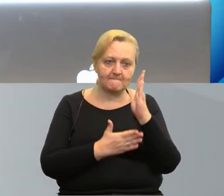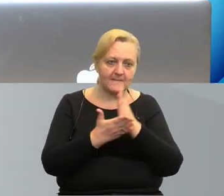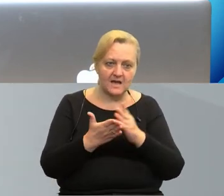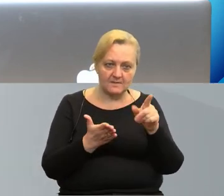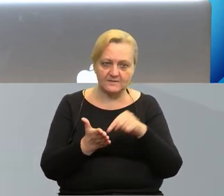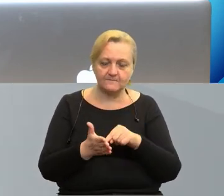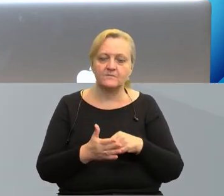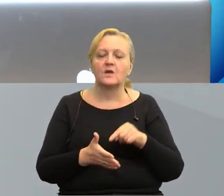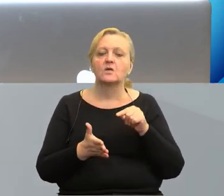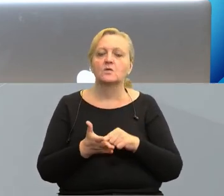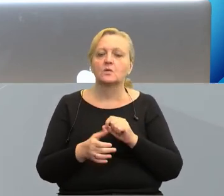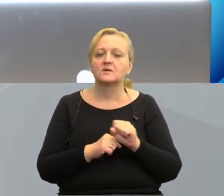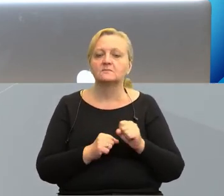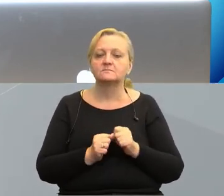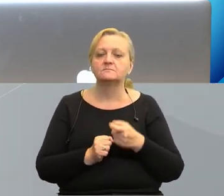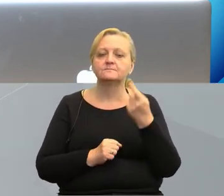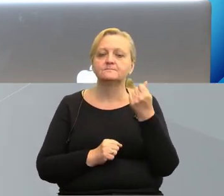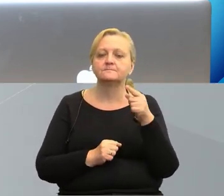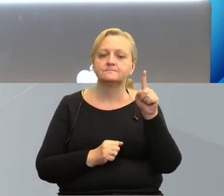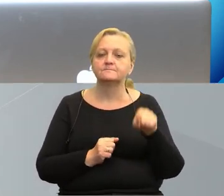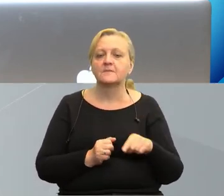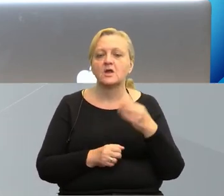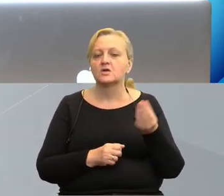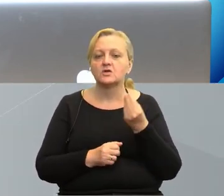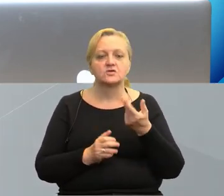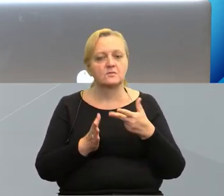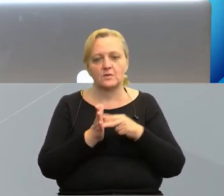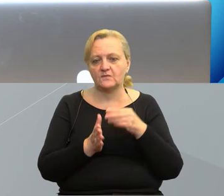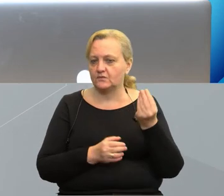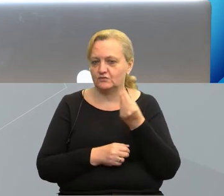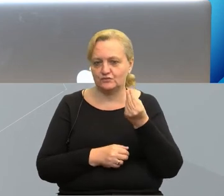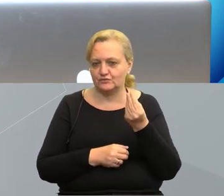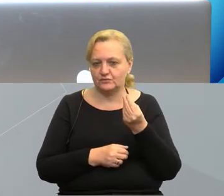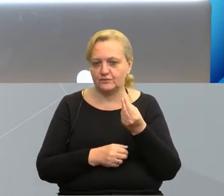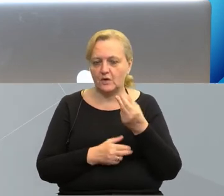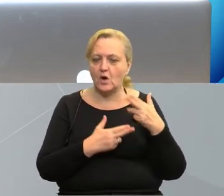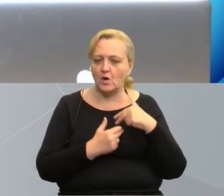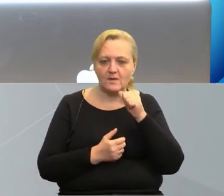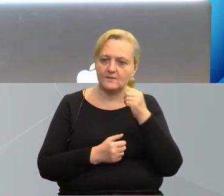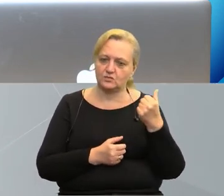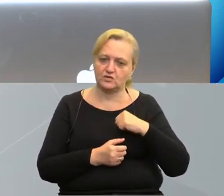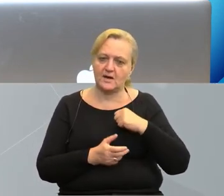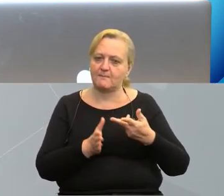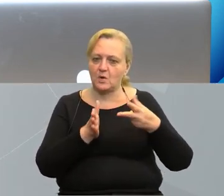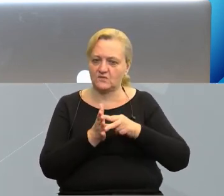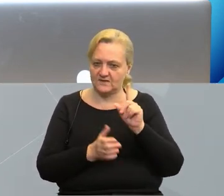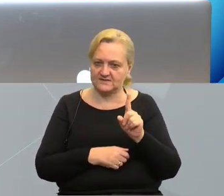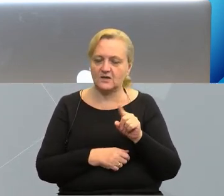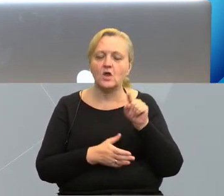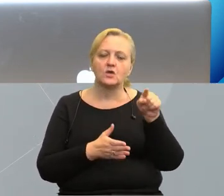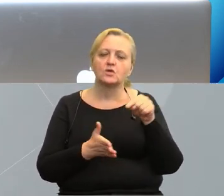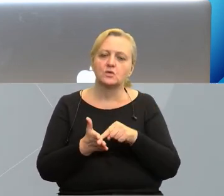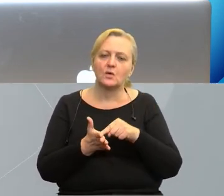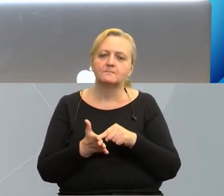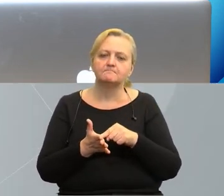mapkach, to są kwoty jeszcze też nie potwierdzone przez Komisję Europejską. Jest to po